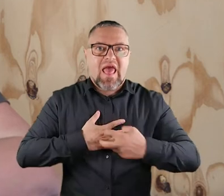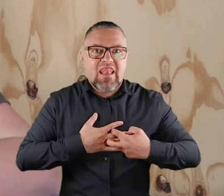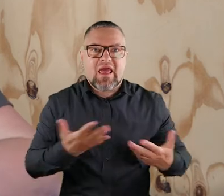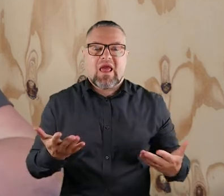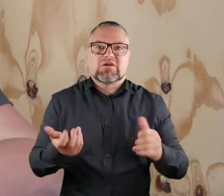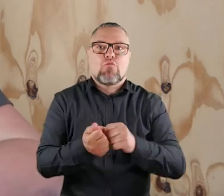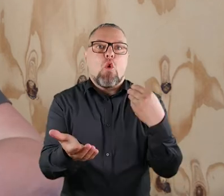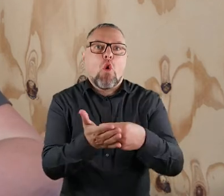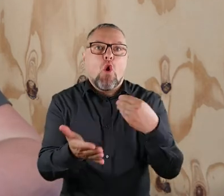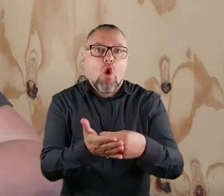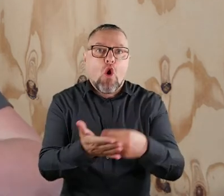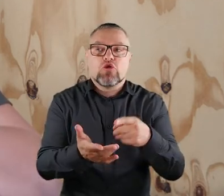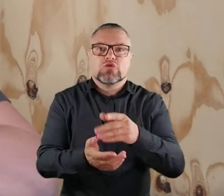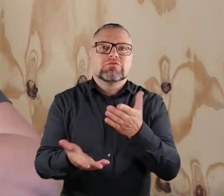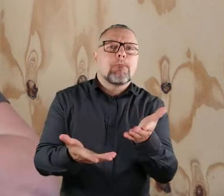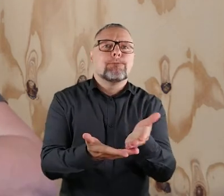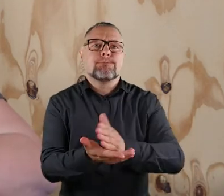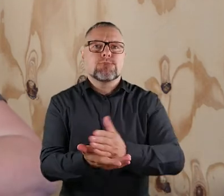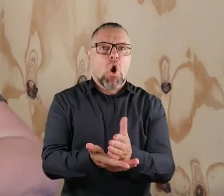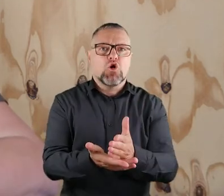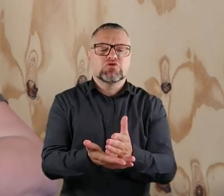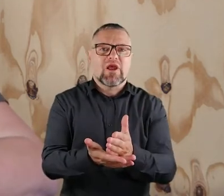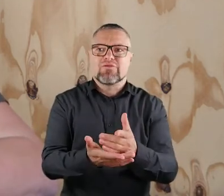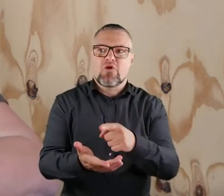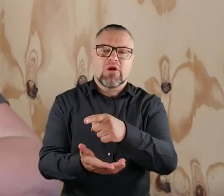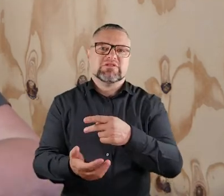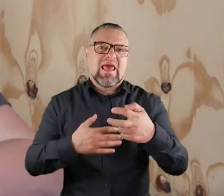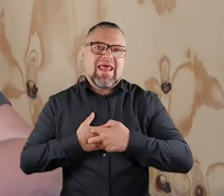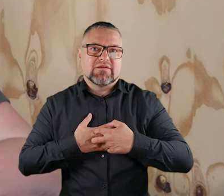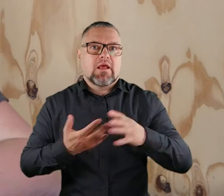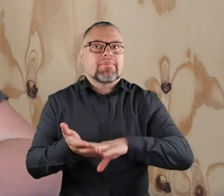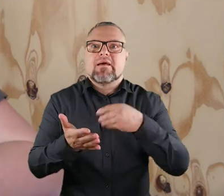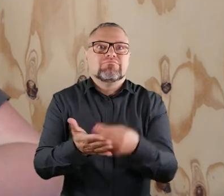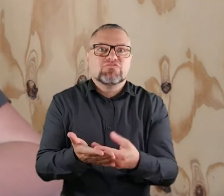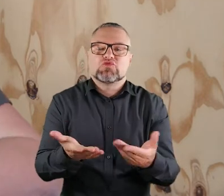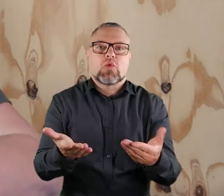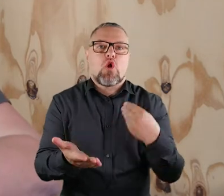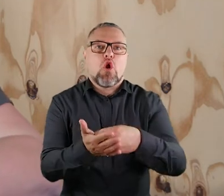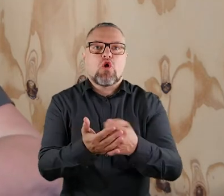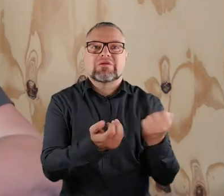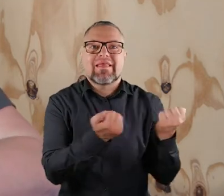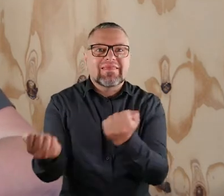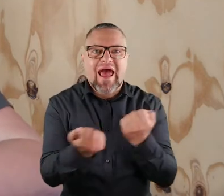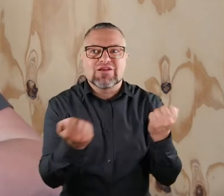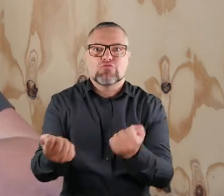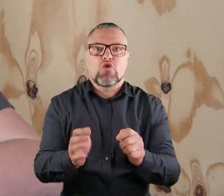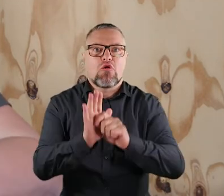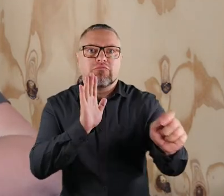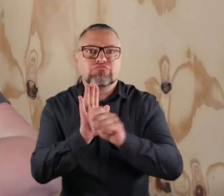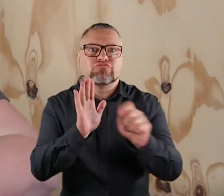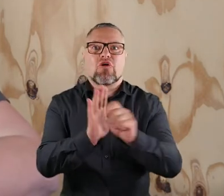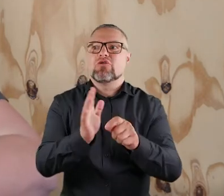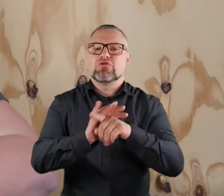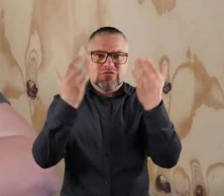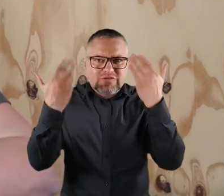lekarskie, bądź koszty, które jakby pośrednio wynikają z leczenia, czyli tutaj przykładem będą koszty transportowe, koszty do